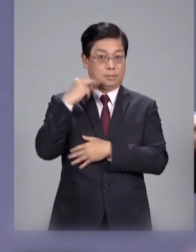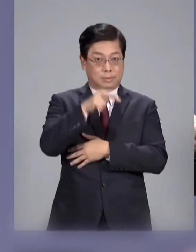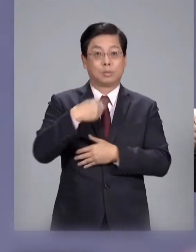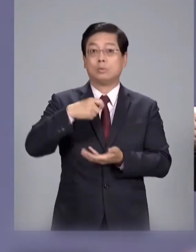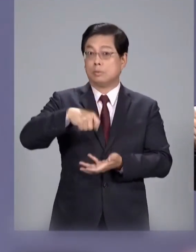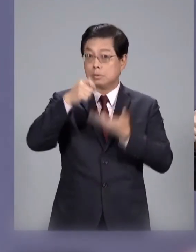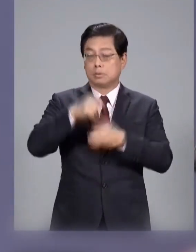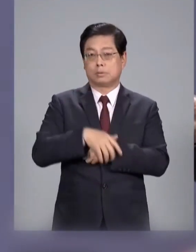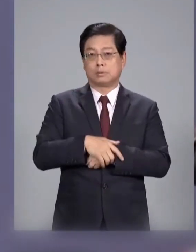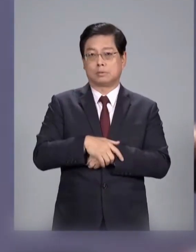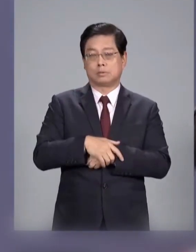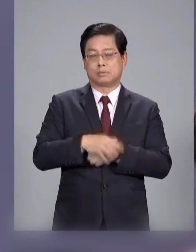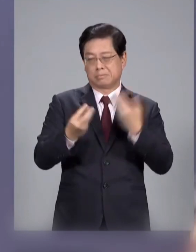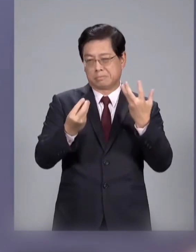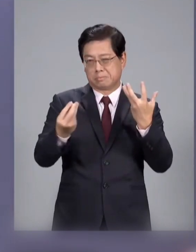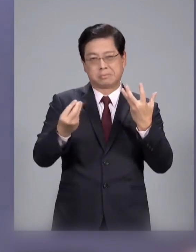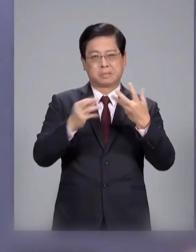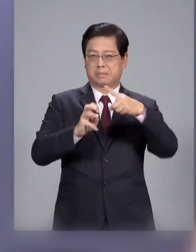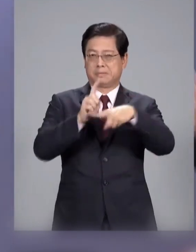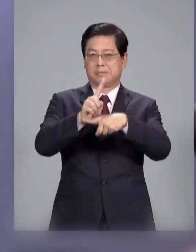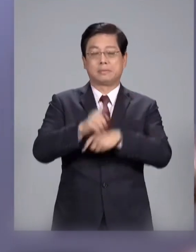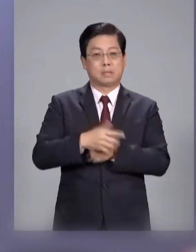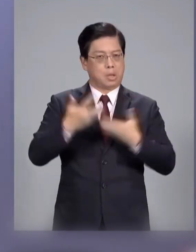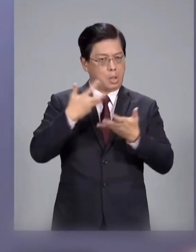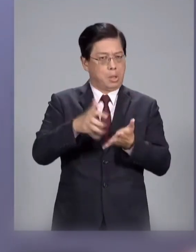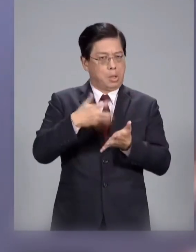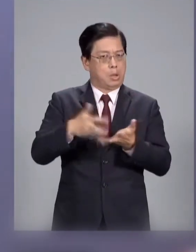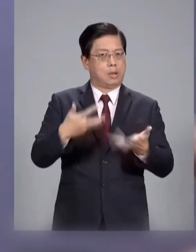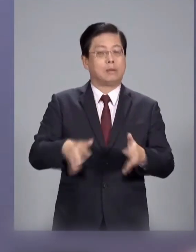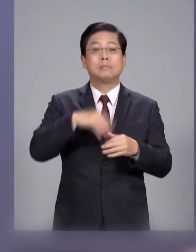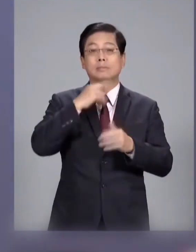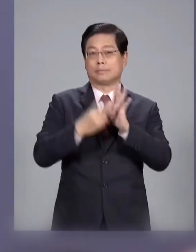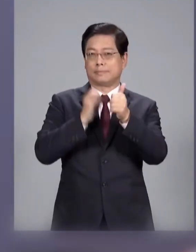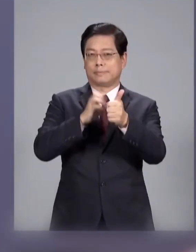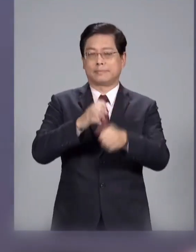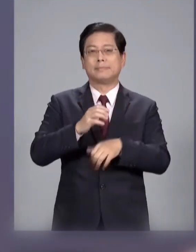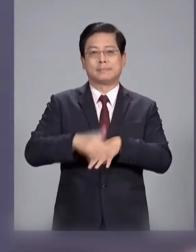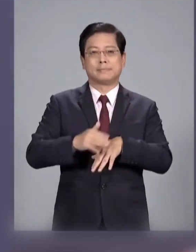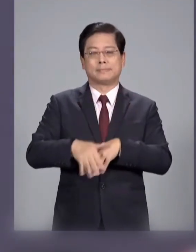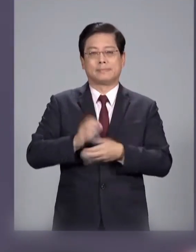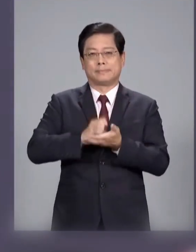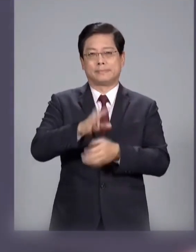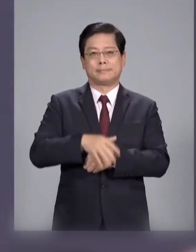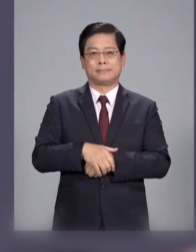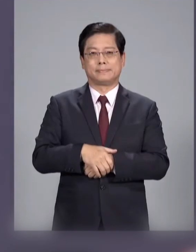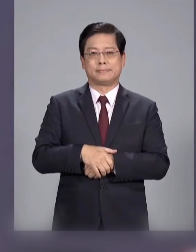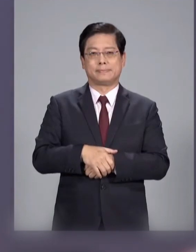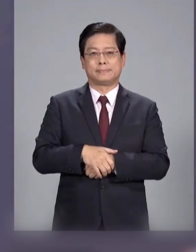我提出来的不到他的三十分之一他有很多证件等等我会给他说给大家报告